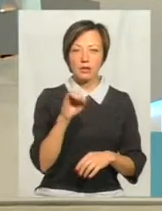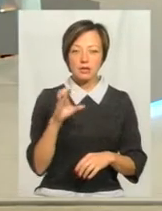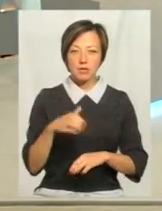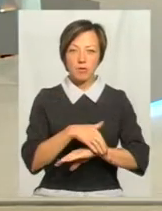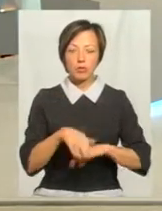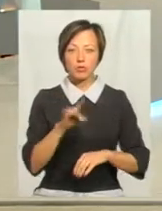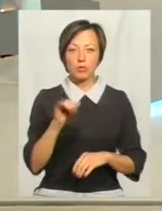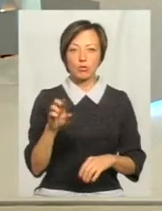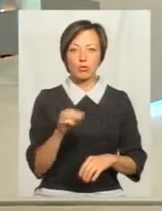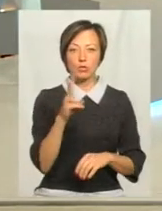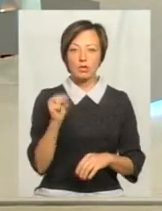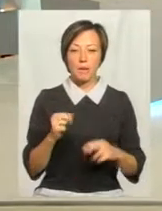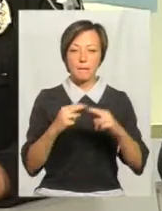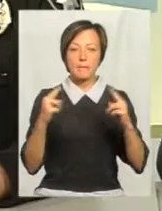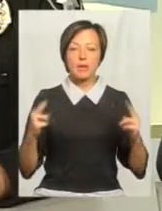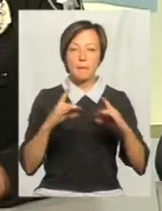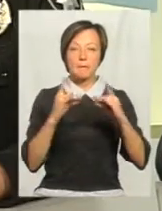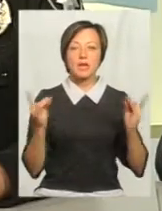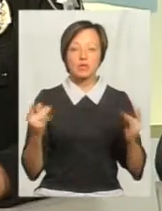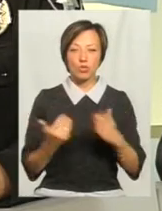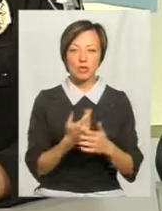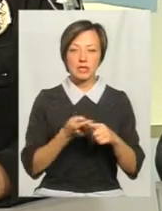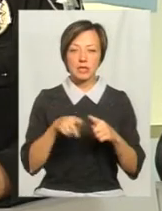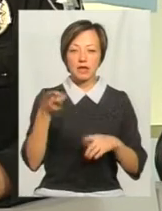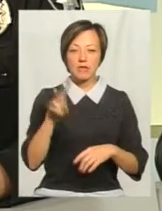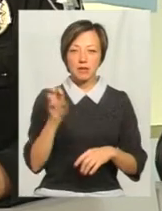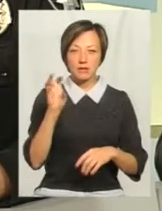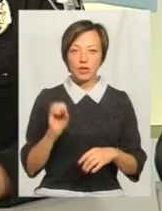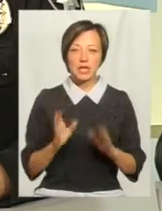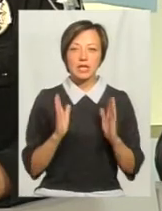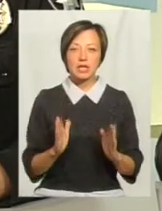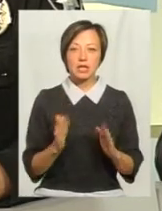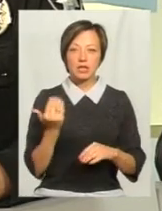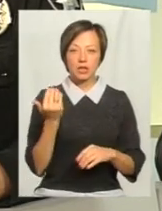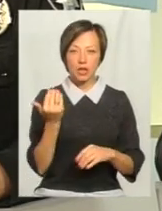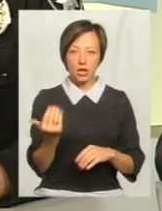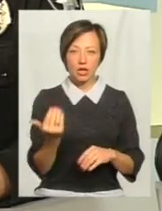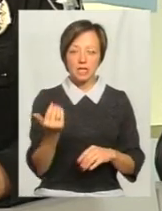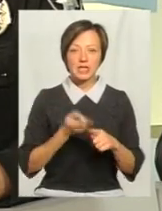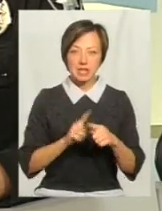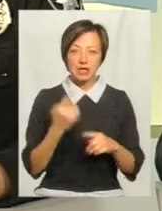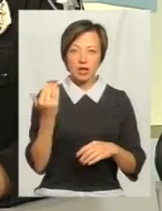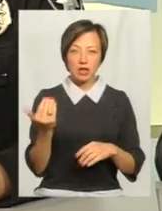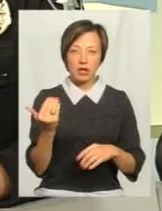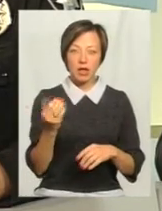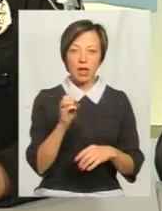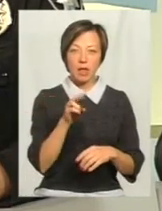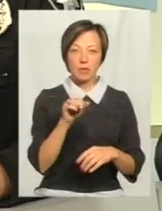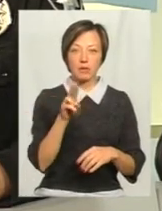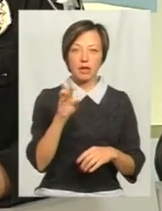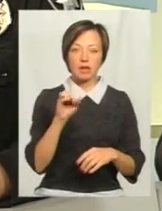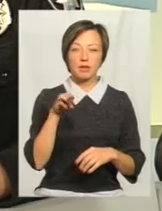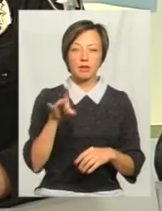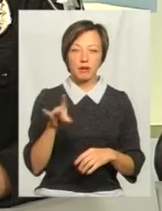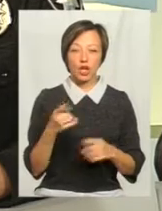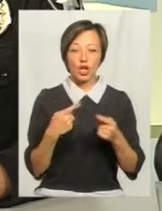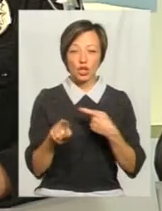Прибузький, де міст новий. Цих два світлофорних об'єкта тільки належать ТОВ «Епіцентр». А